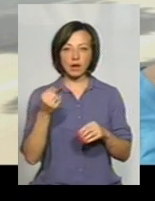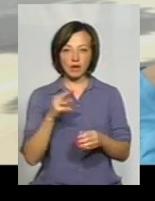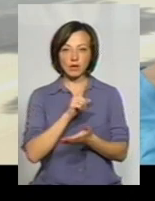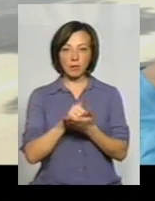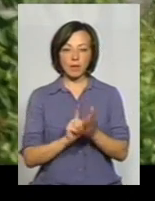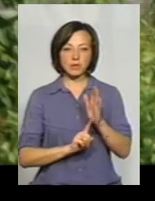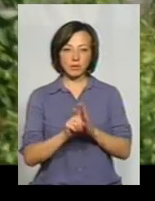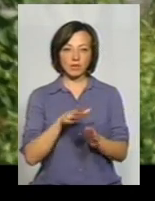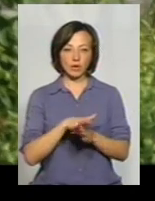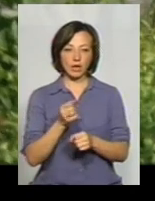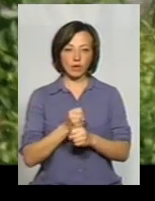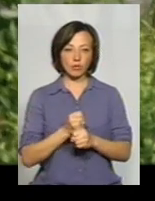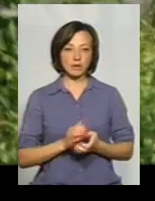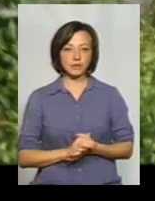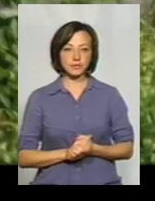виконання робіт.